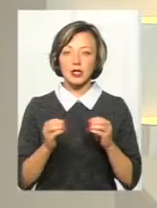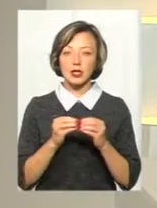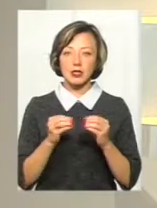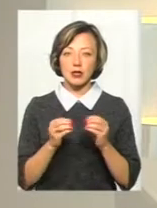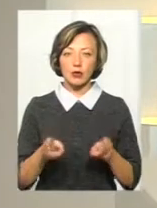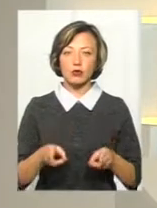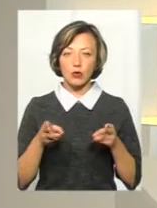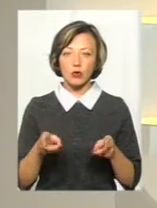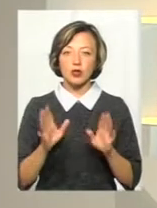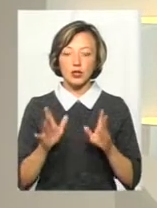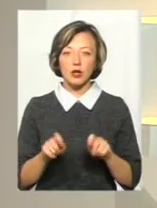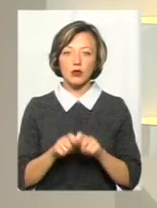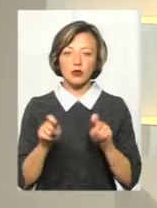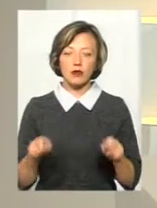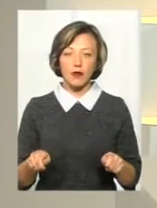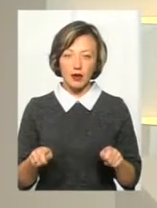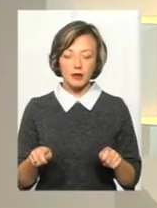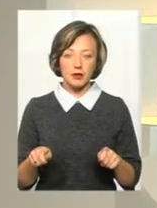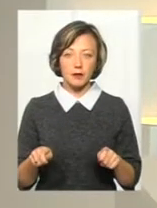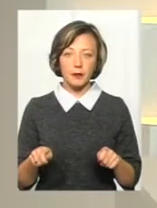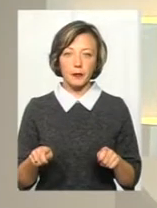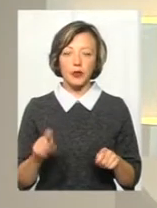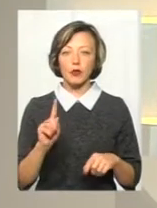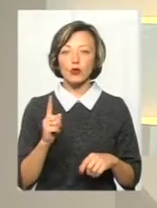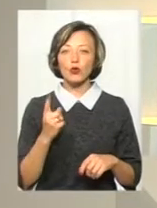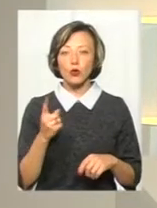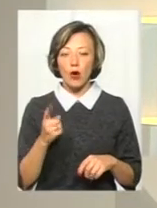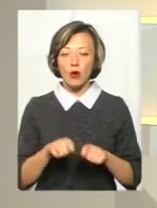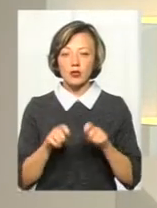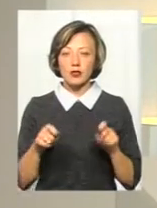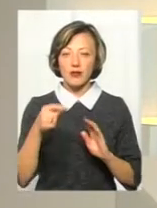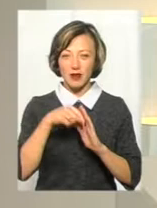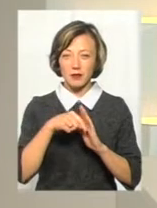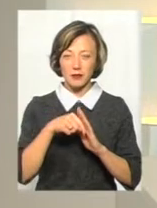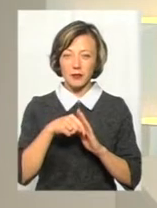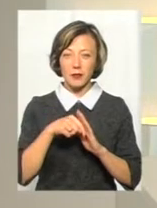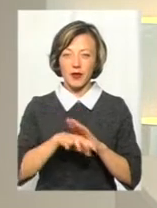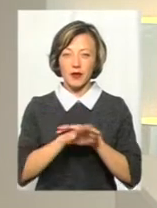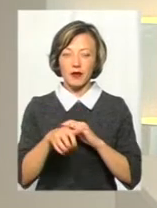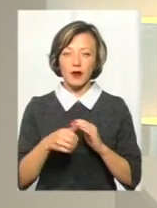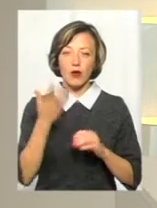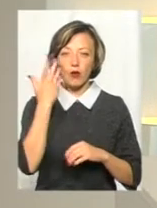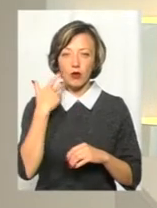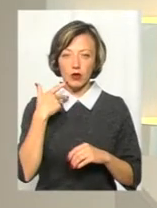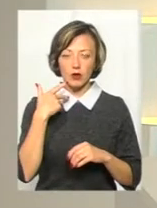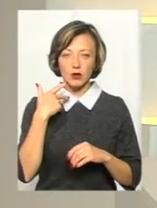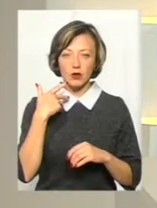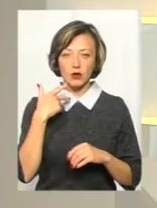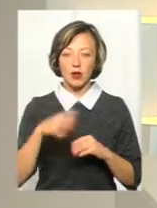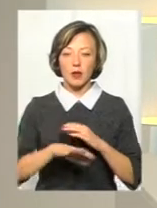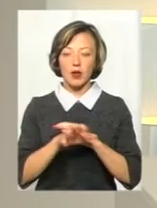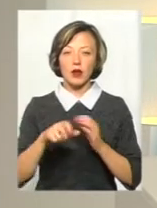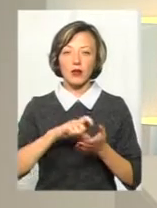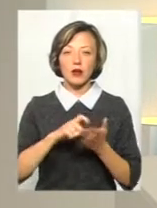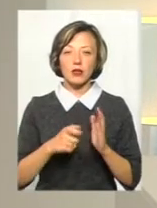злочин тільки розкривається, адже розкривати предметом посягання на крадіжках, коли обкрадають